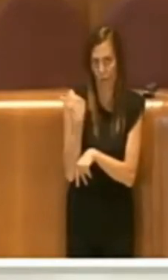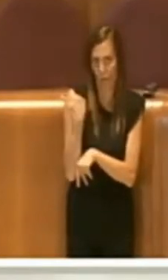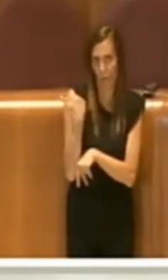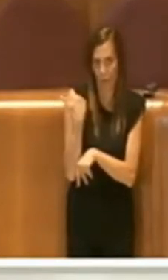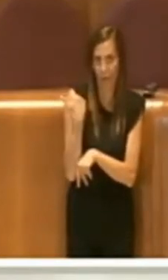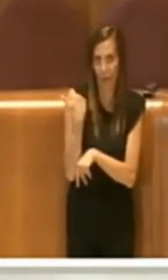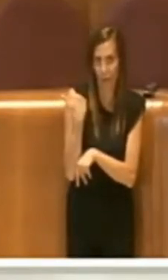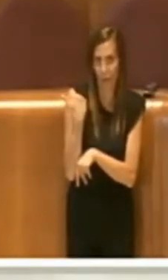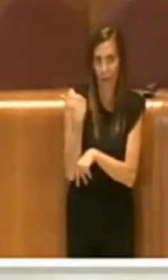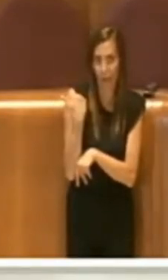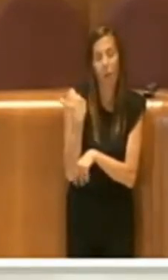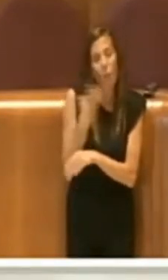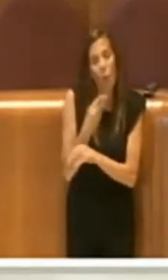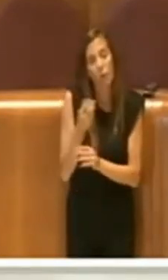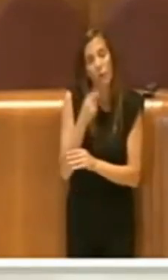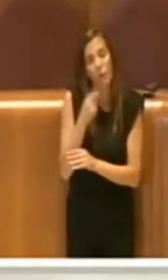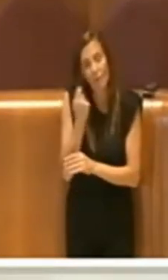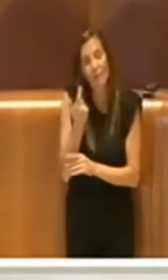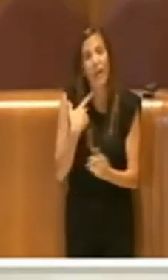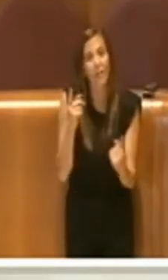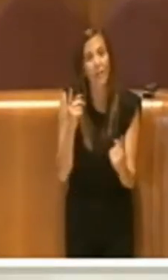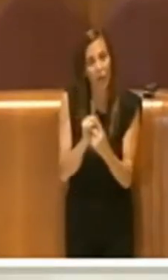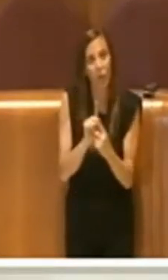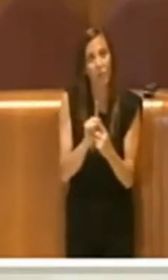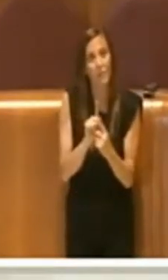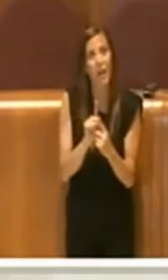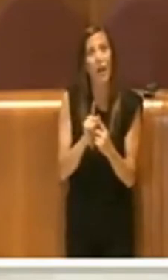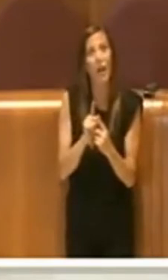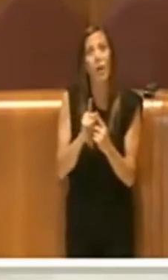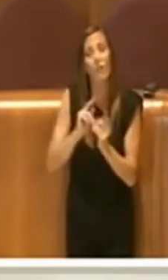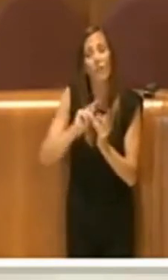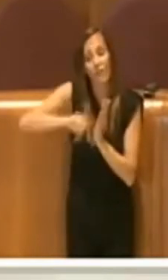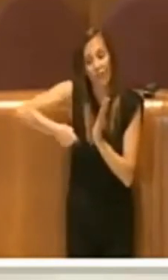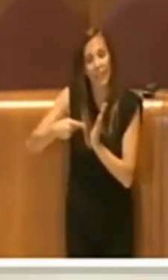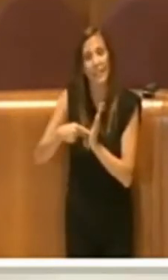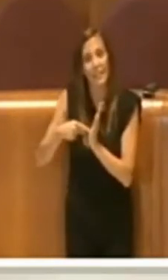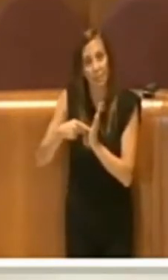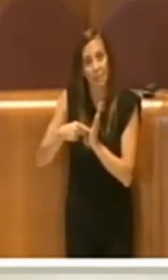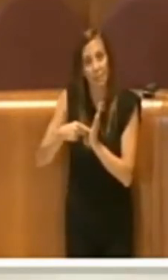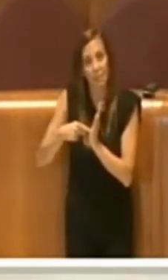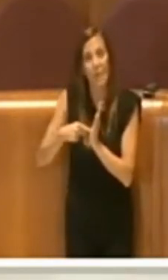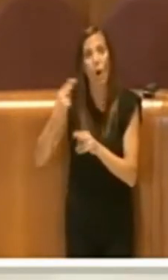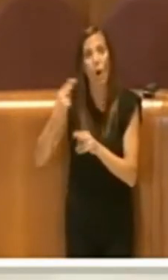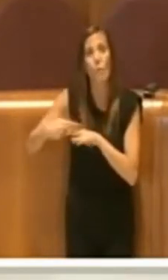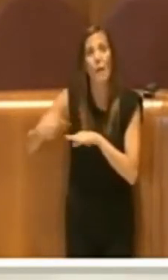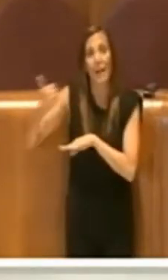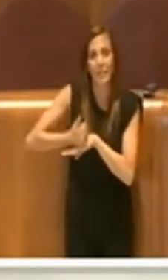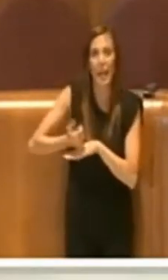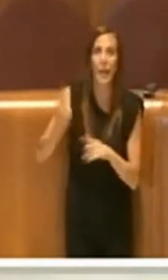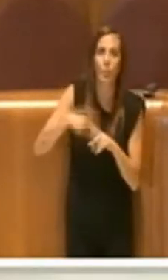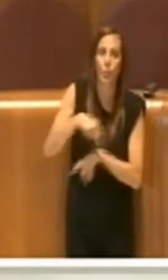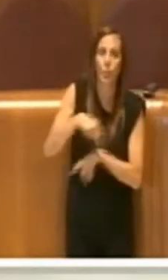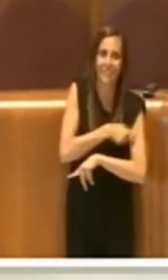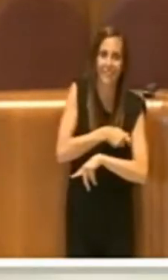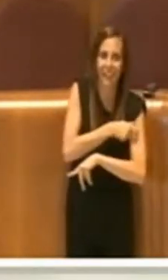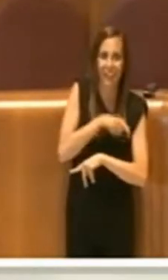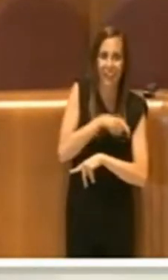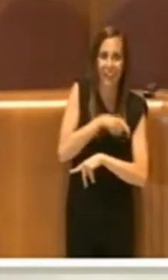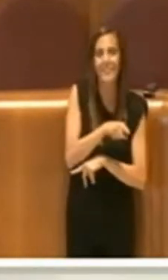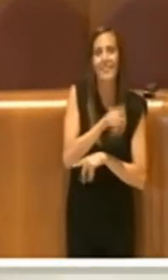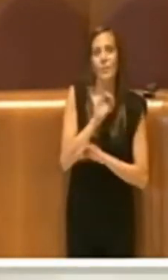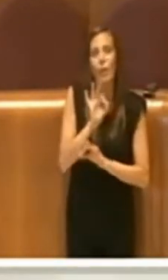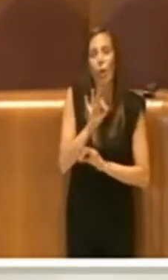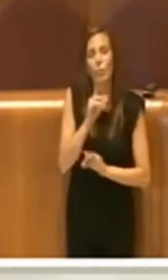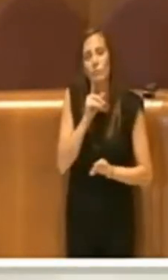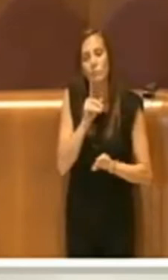esplicita con la firma di Roma Capitale e delle organizzazioni sindacali, va a trattare un aspetto